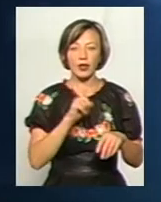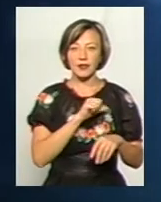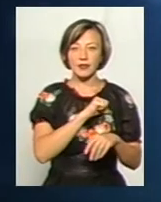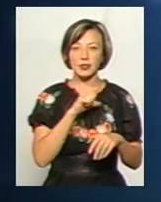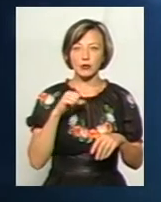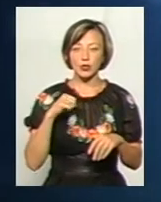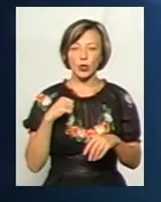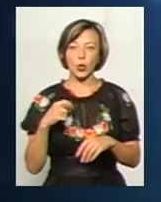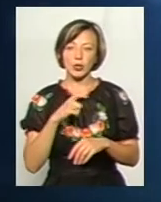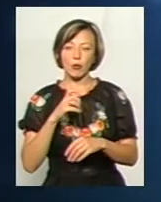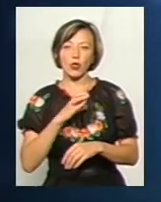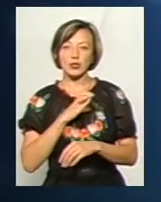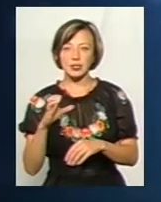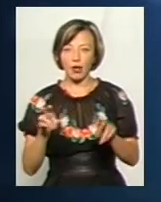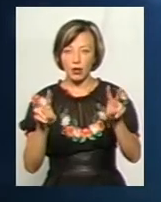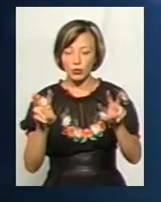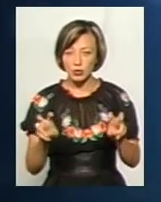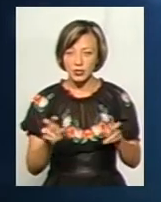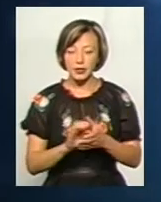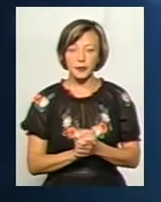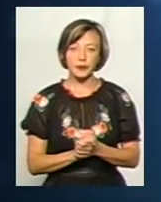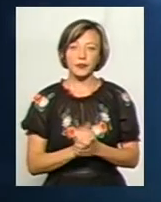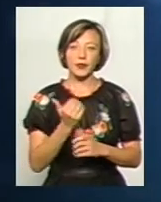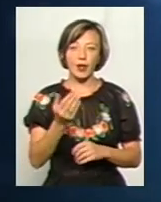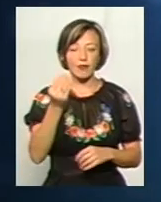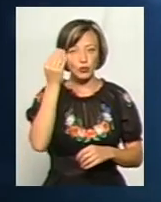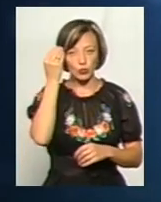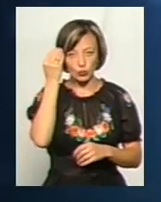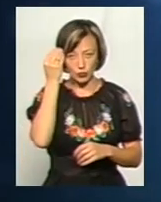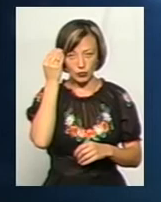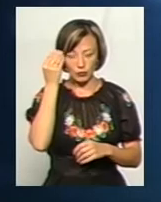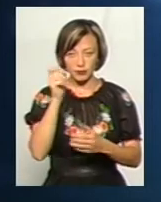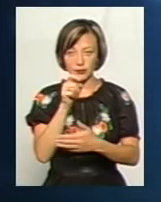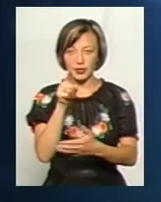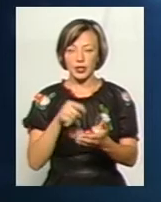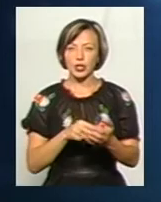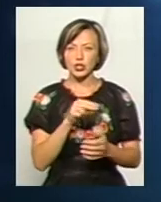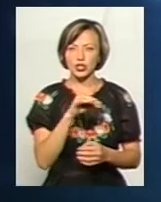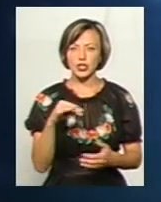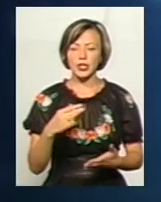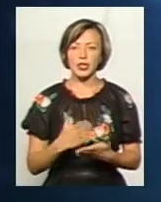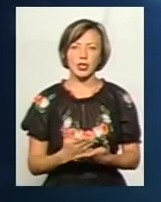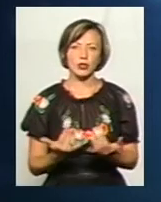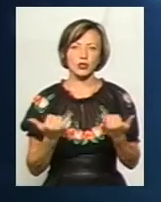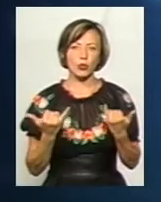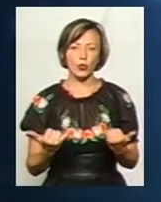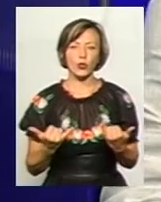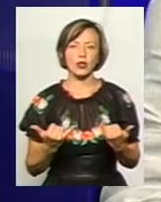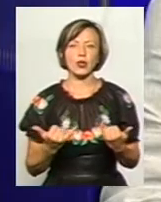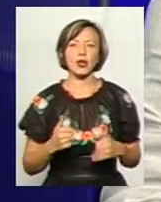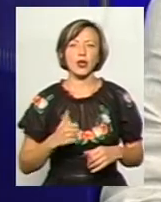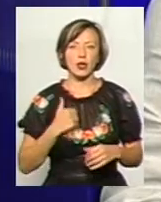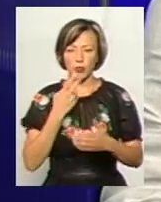самодостатності». Це Олександр Смекпен. Олександр, власне, на ваш погляд, чи є сьогодні гідно